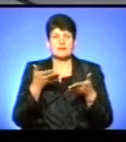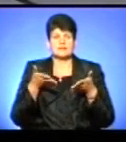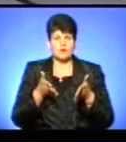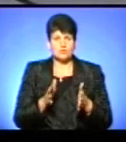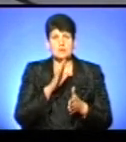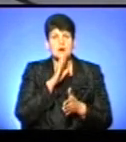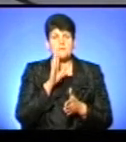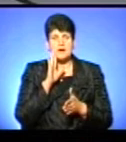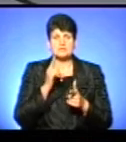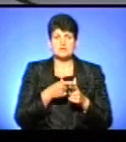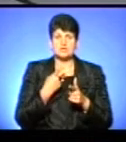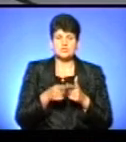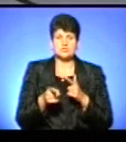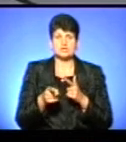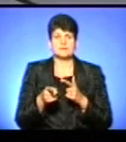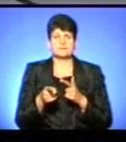мати, чи, власне,